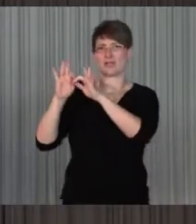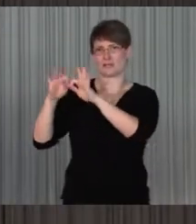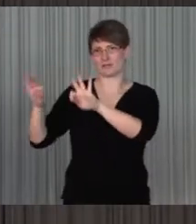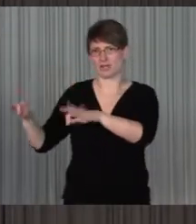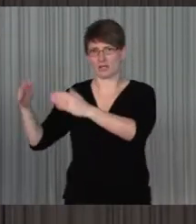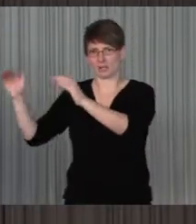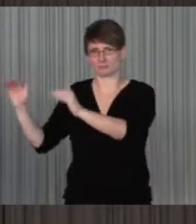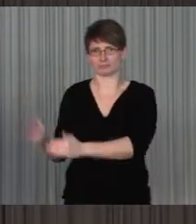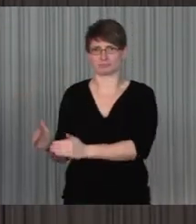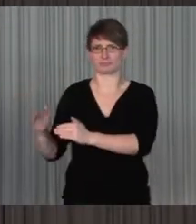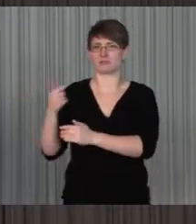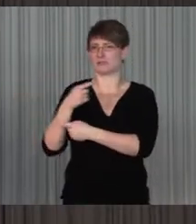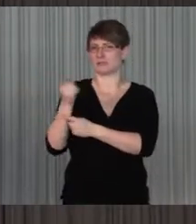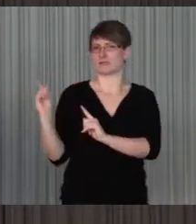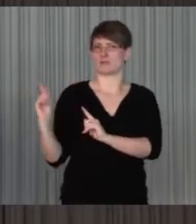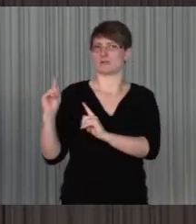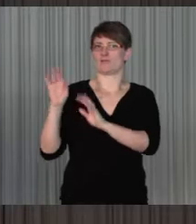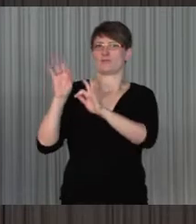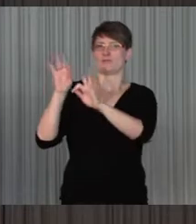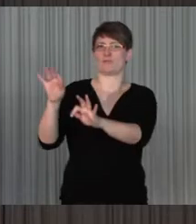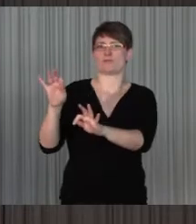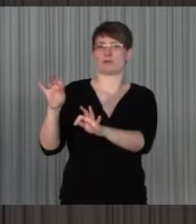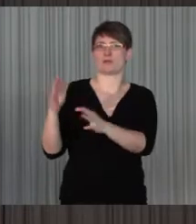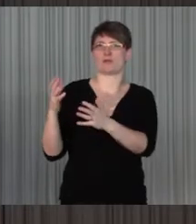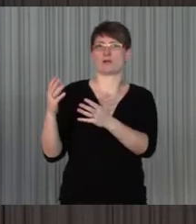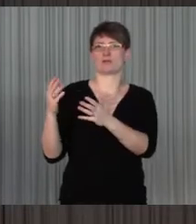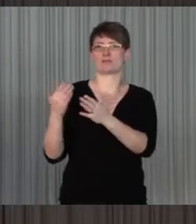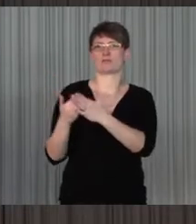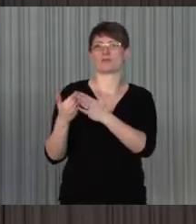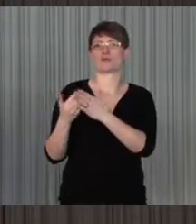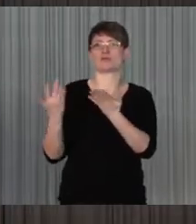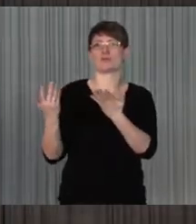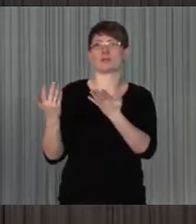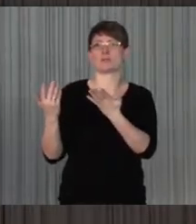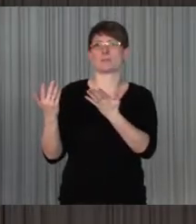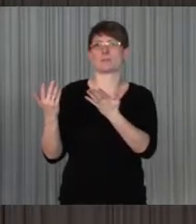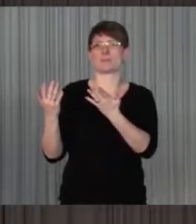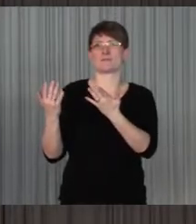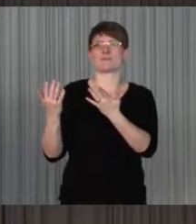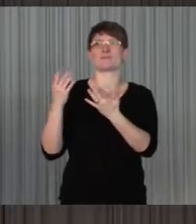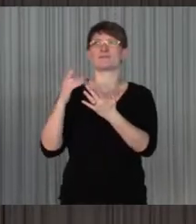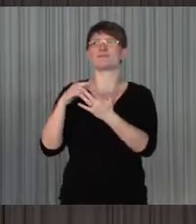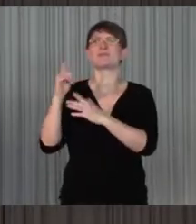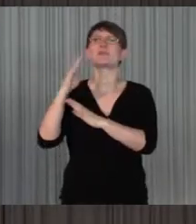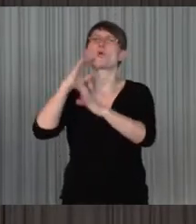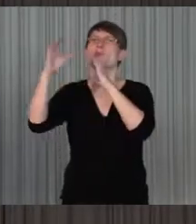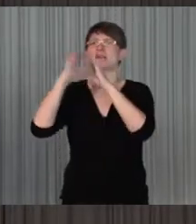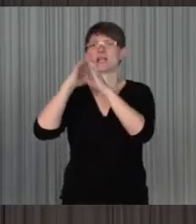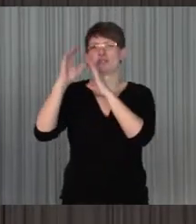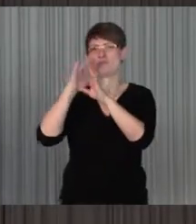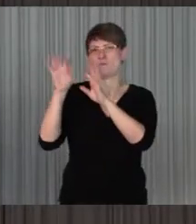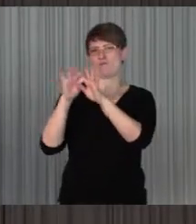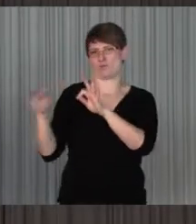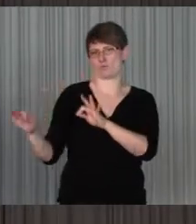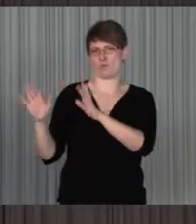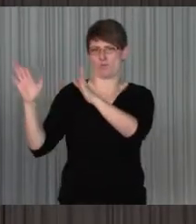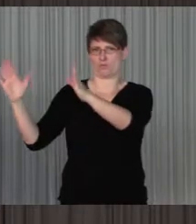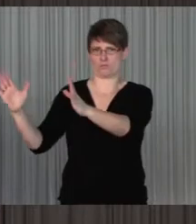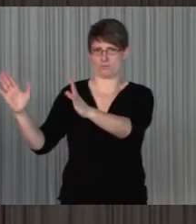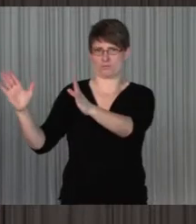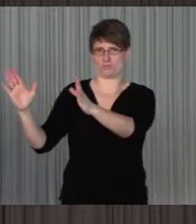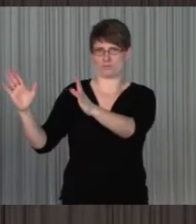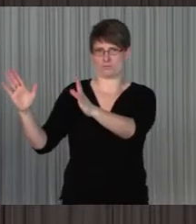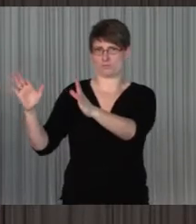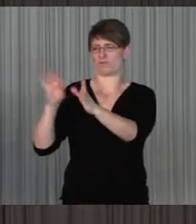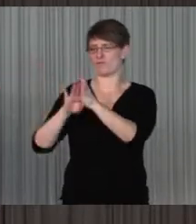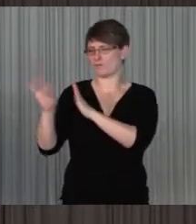Einstellungen zeigen sehr hohe Zustellungen dazu vor allem auch die Kommunikationsfunktion die